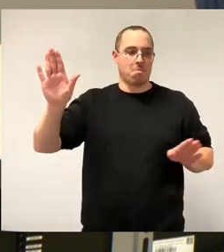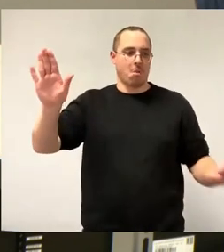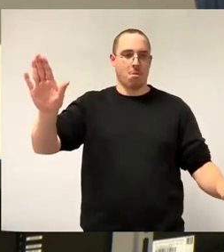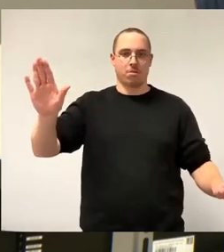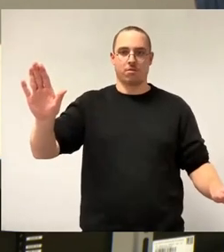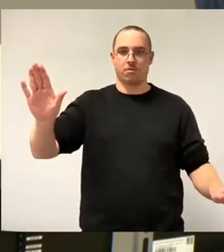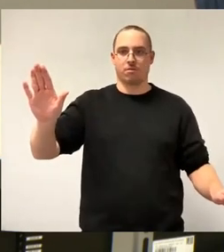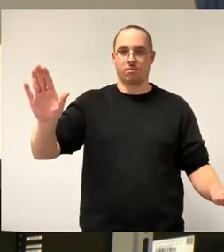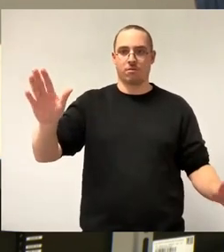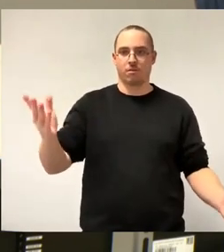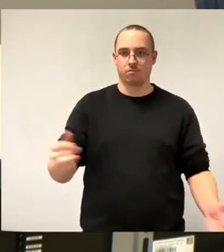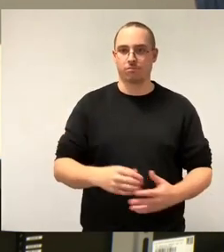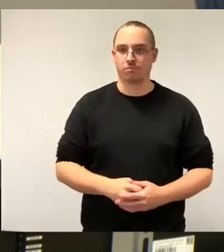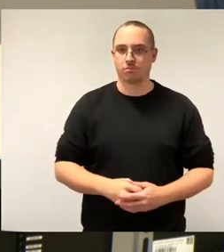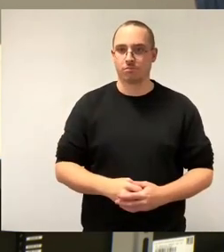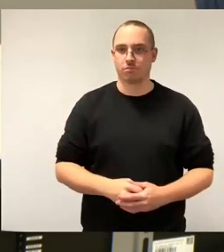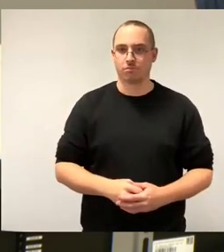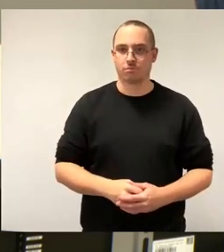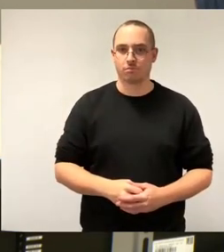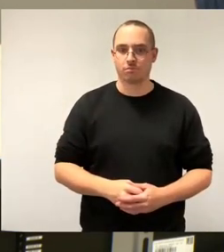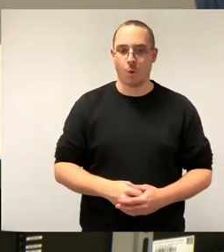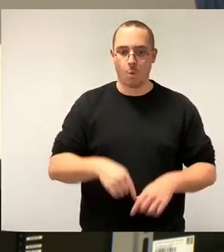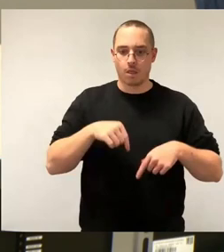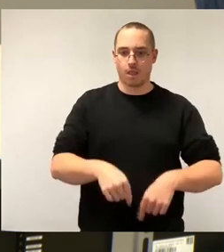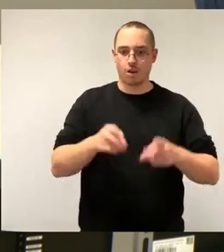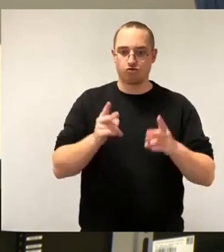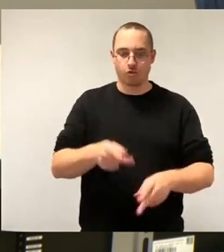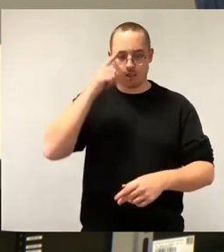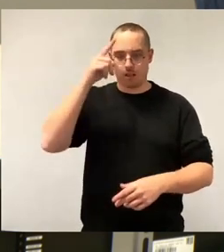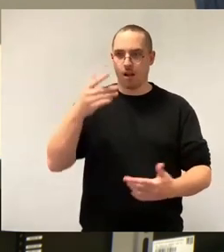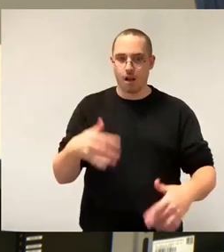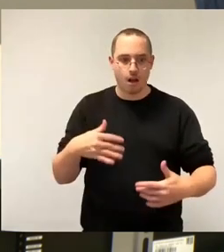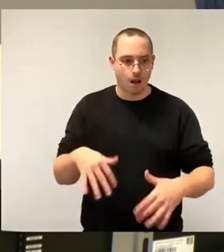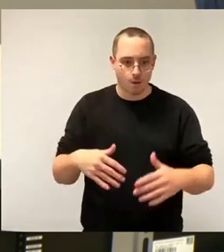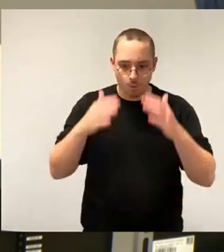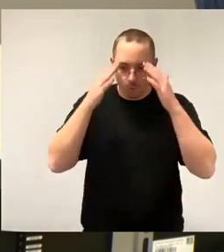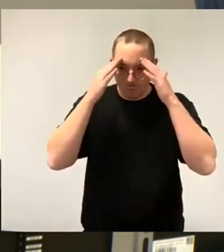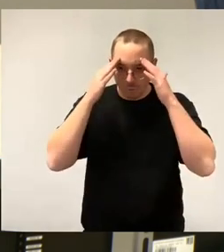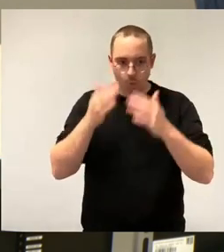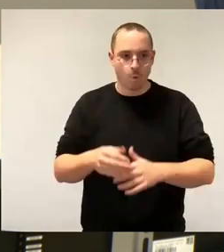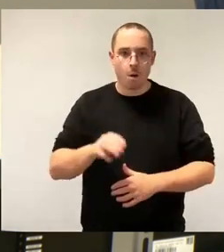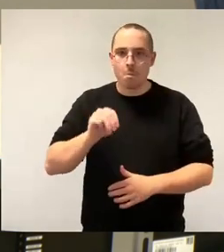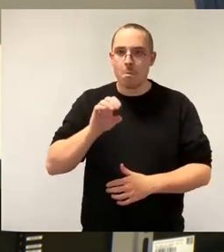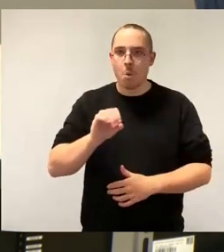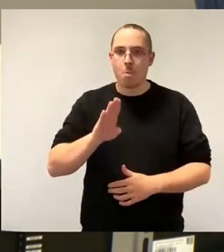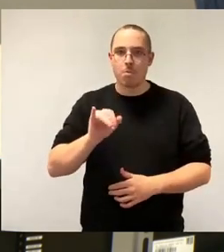und gleichzeitig wir hier drüber reden, ob denn wirklich das Mobi-Shuttle gebraucht wird.